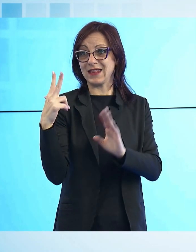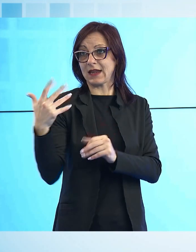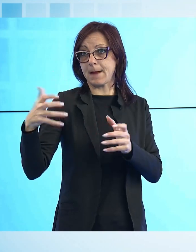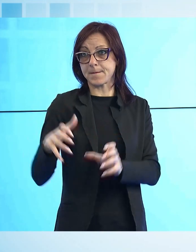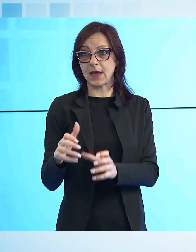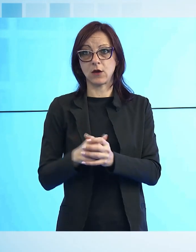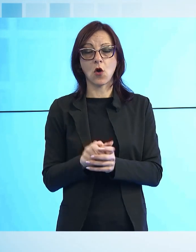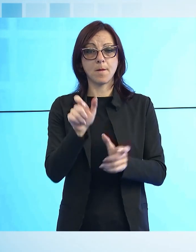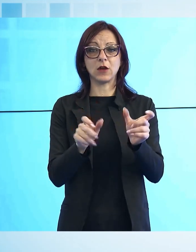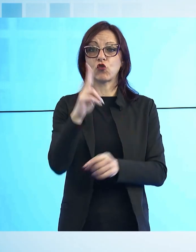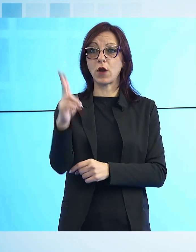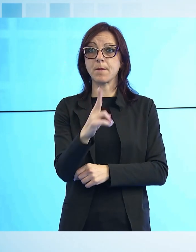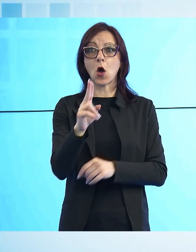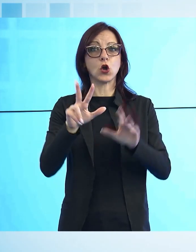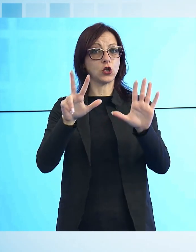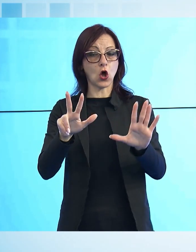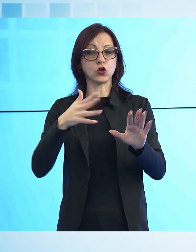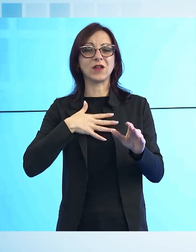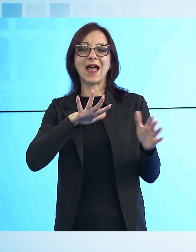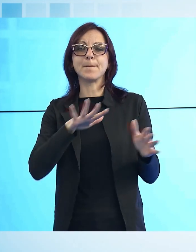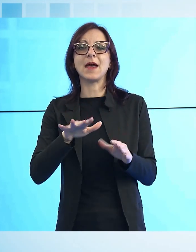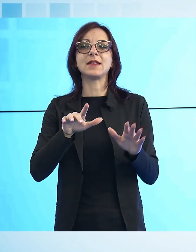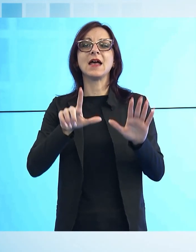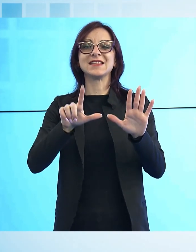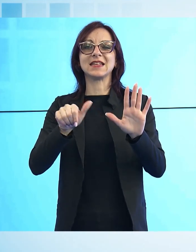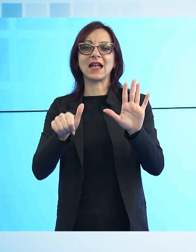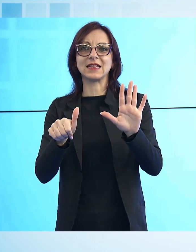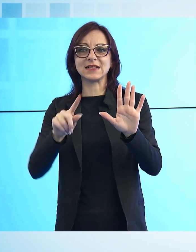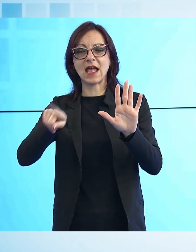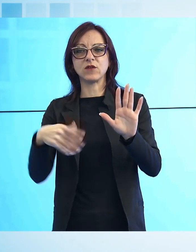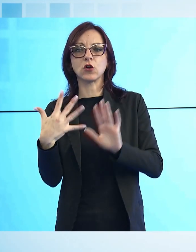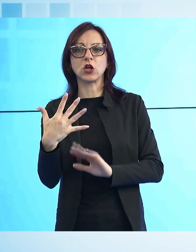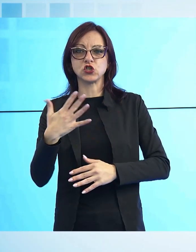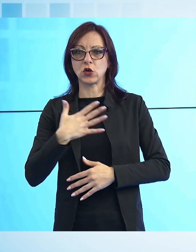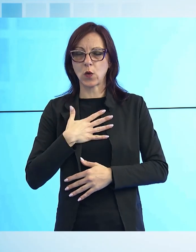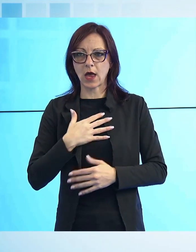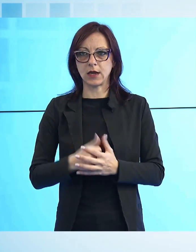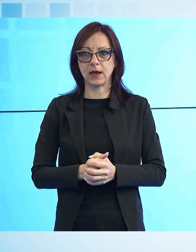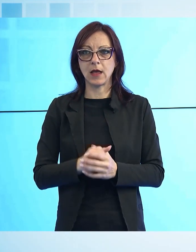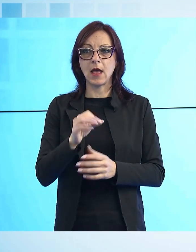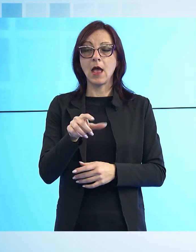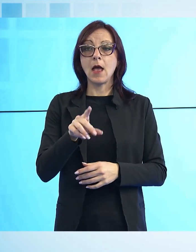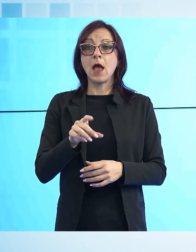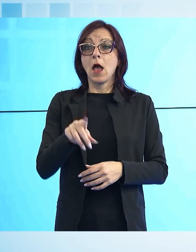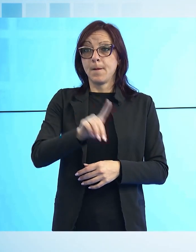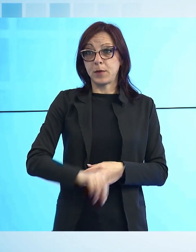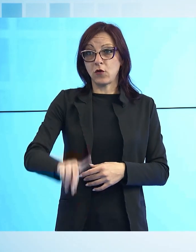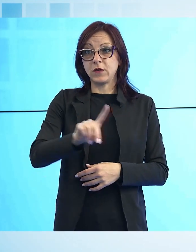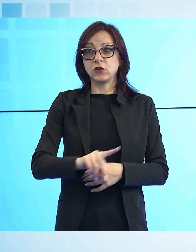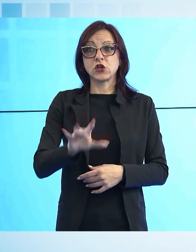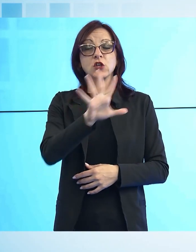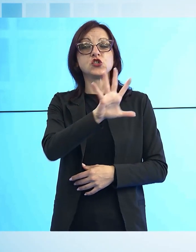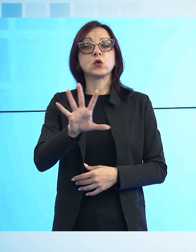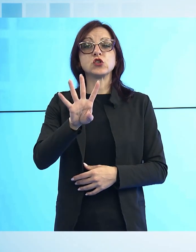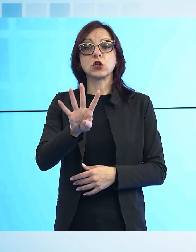decessi con un'età media di 76,5 anni. Il dato provinciale sono 541 i nuovi positivi